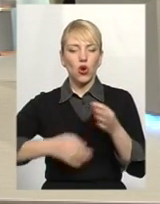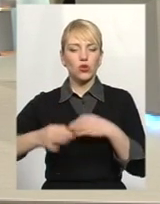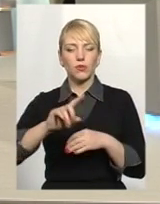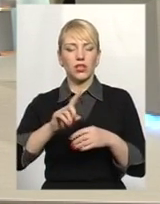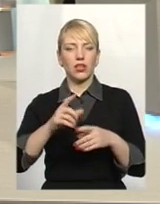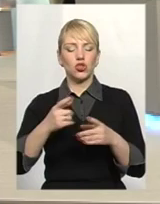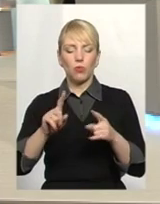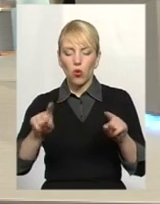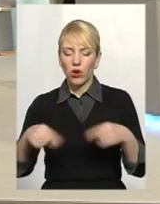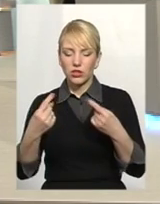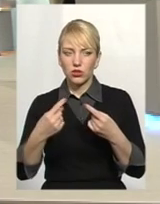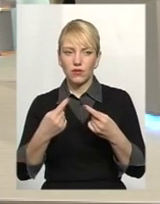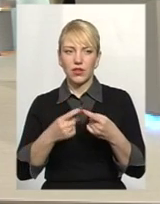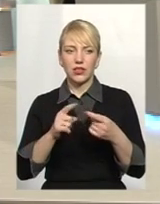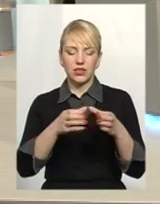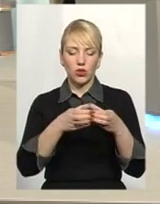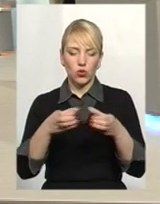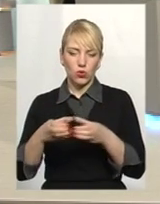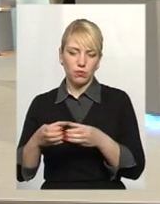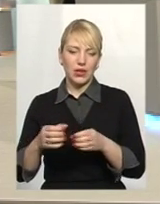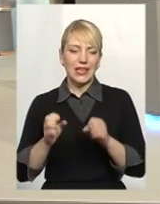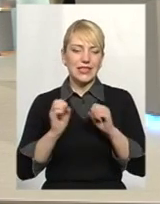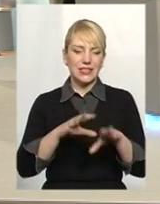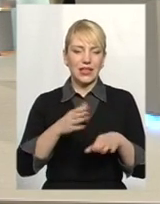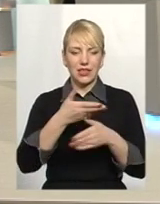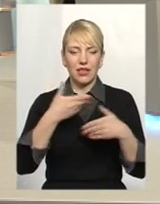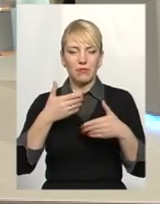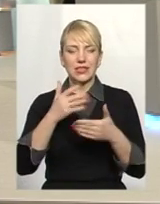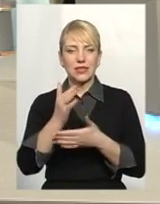організувати ці групи, здати нам списки,